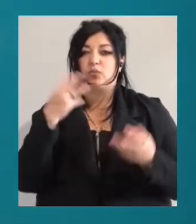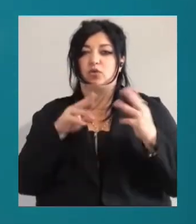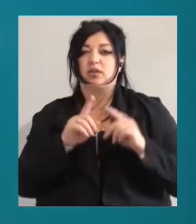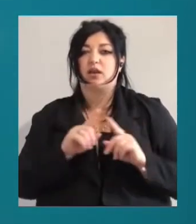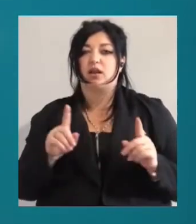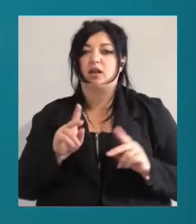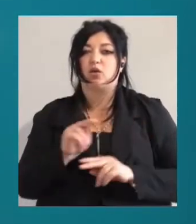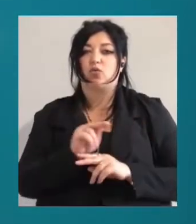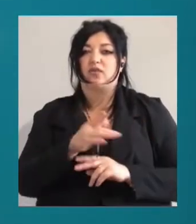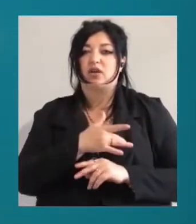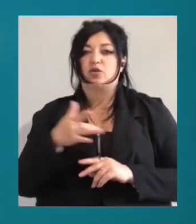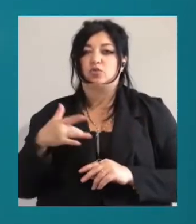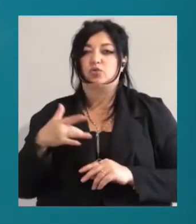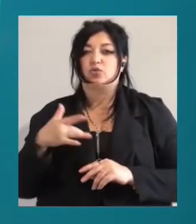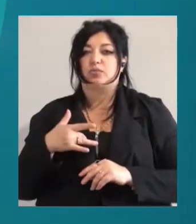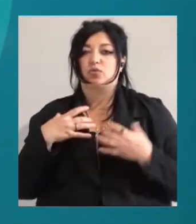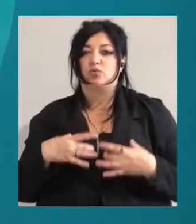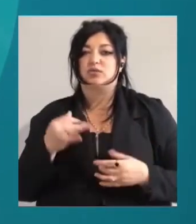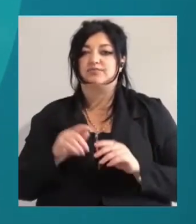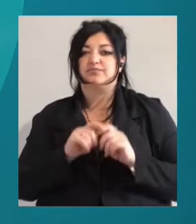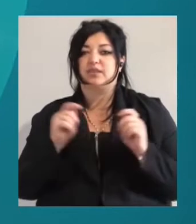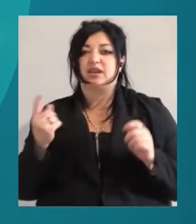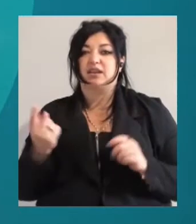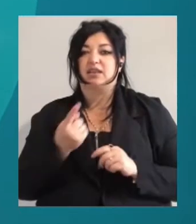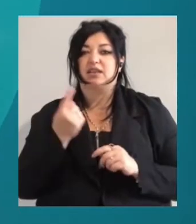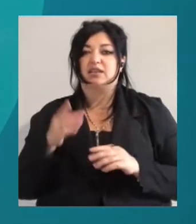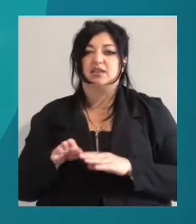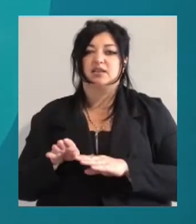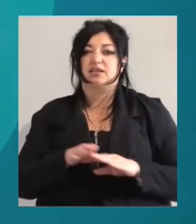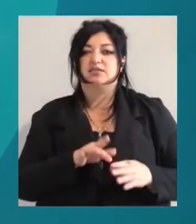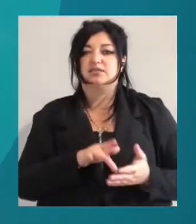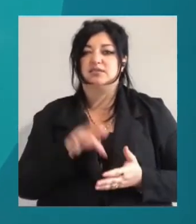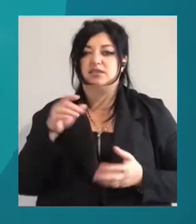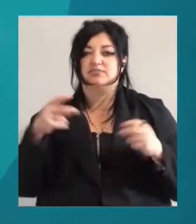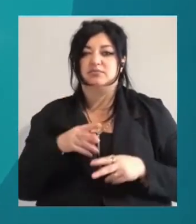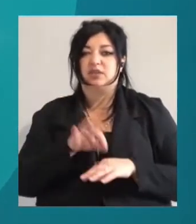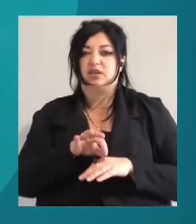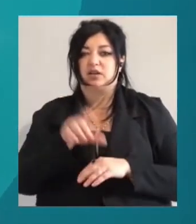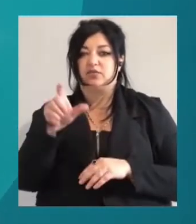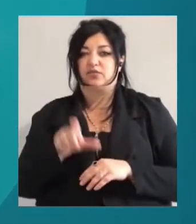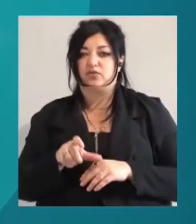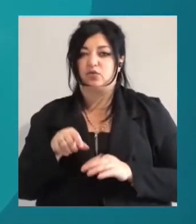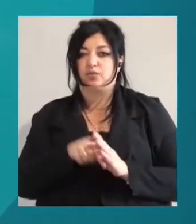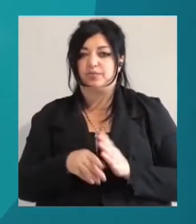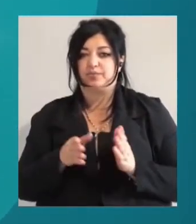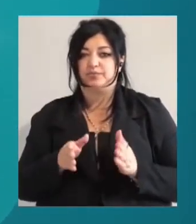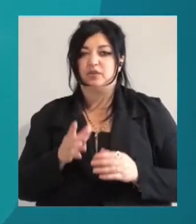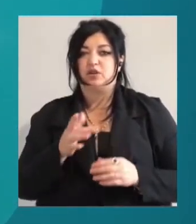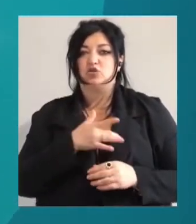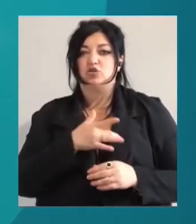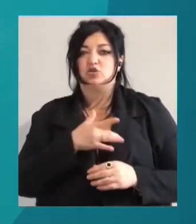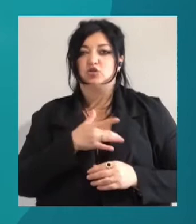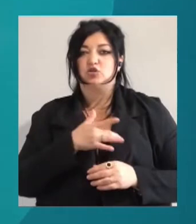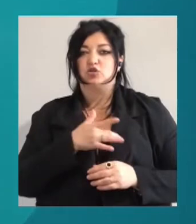в результаті чого створили єдиний центр соціально значущих хвороб. У ньому об'єднали усі заклади, які боролися з туберкульозом, із виросом